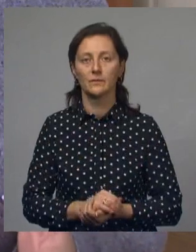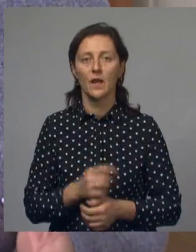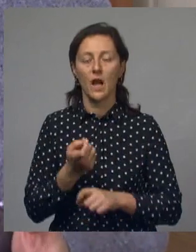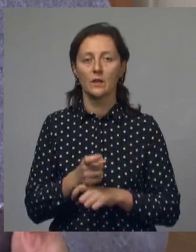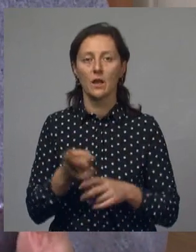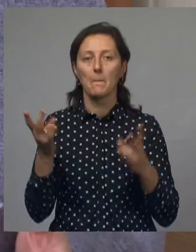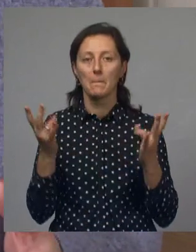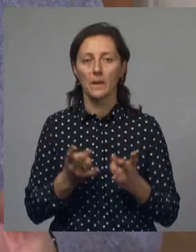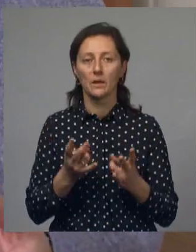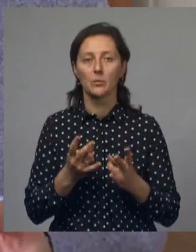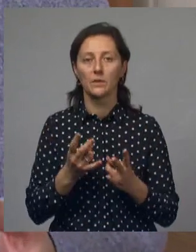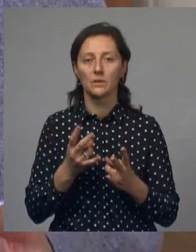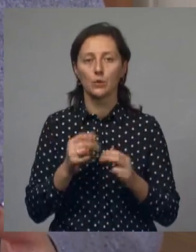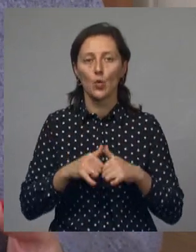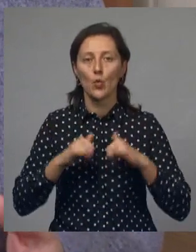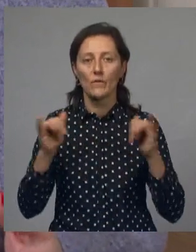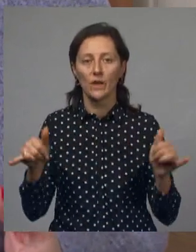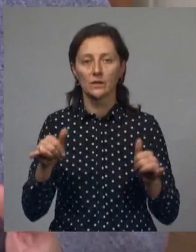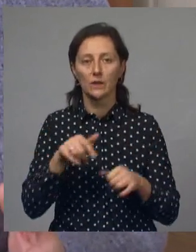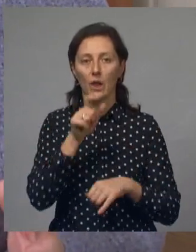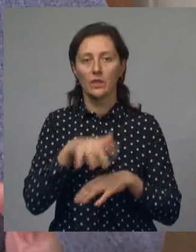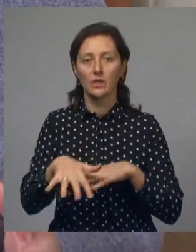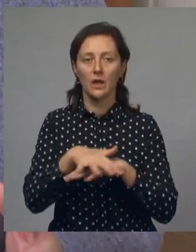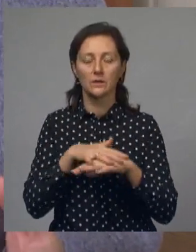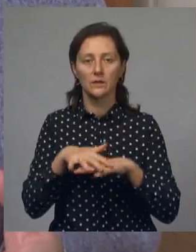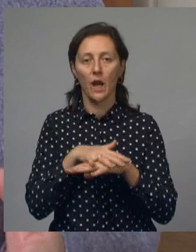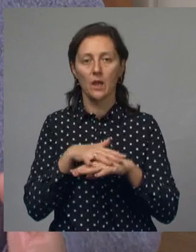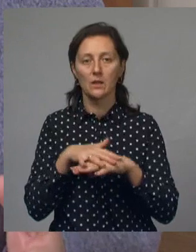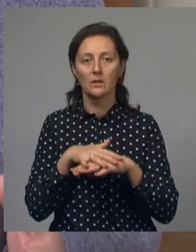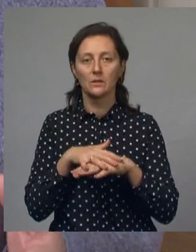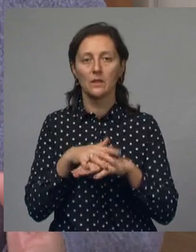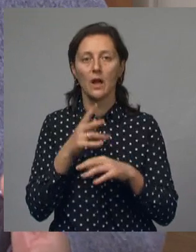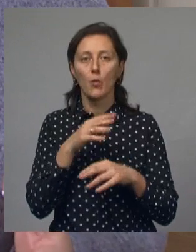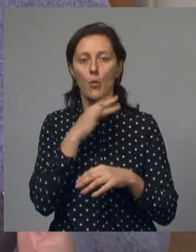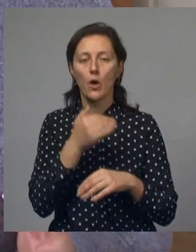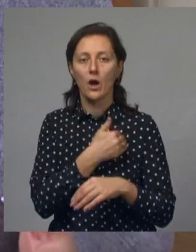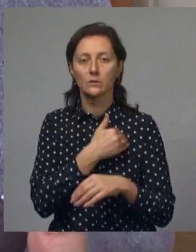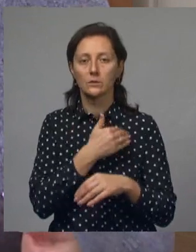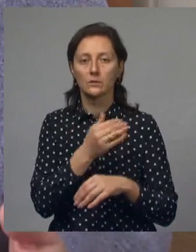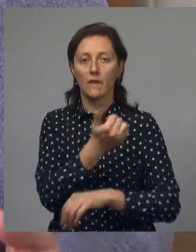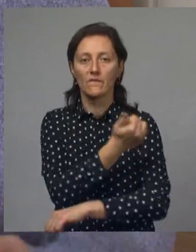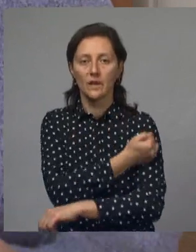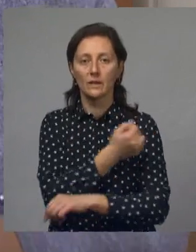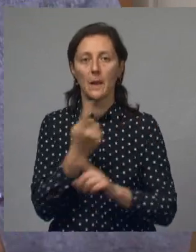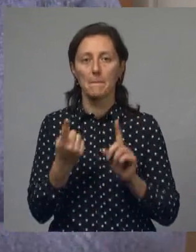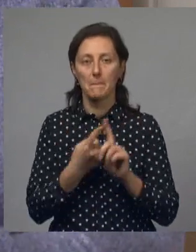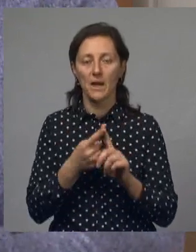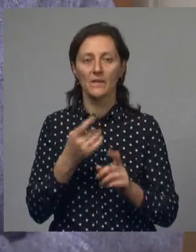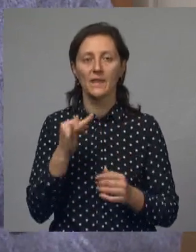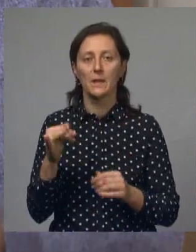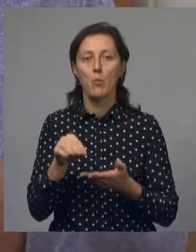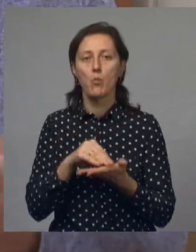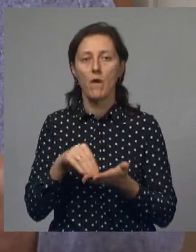существует, потребность возрастает со стороны населения, запрос на проведение вакцинации и первичной вакцинации, и